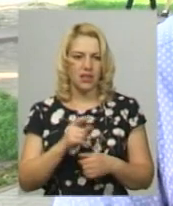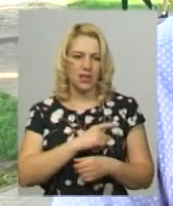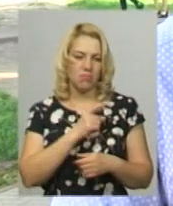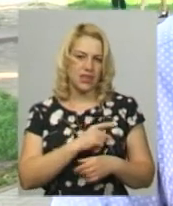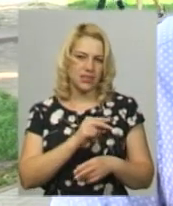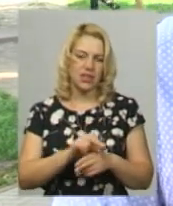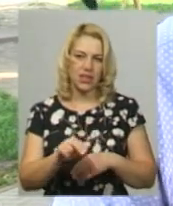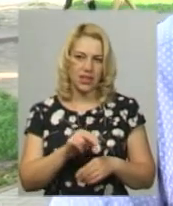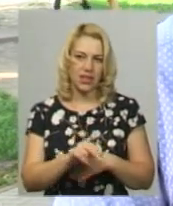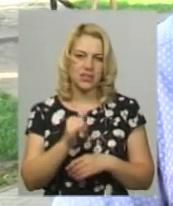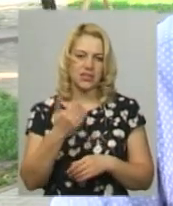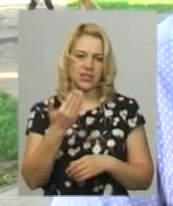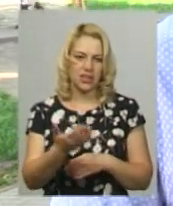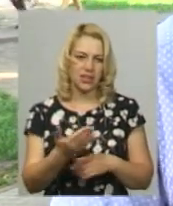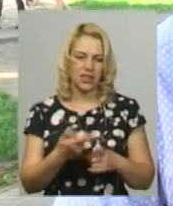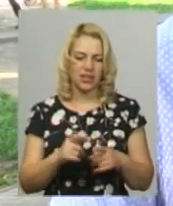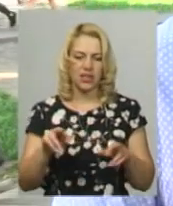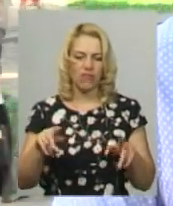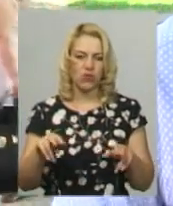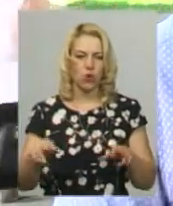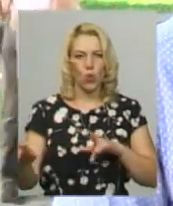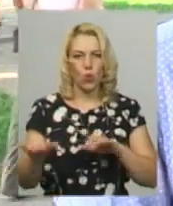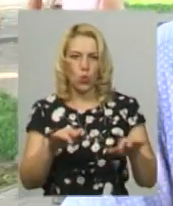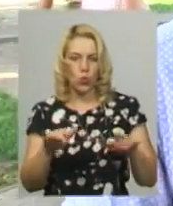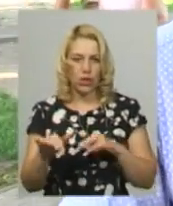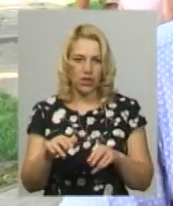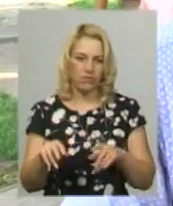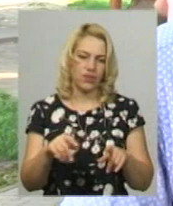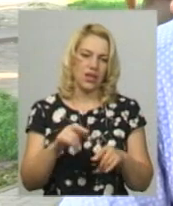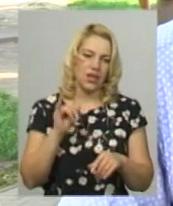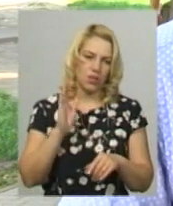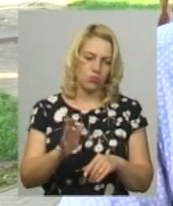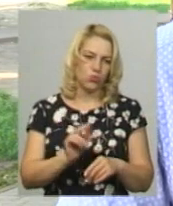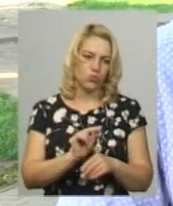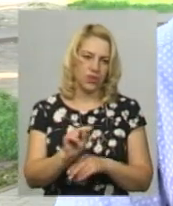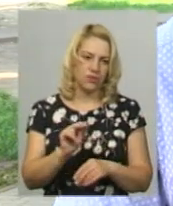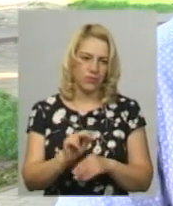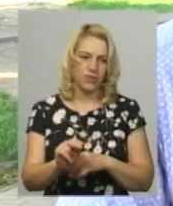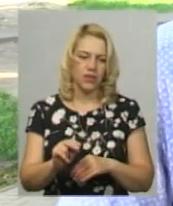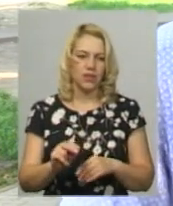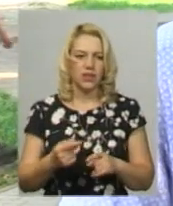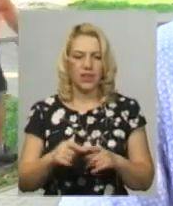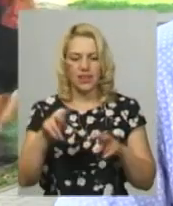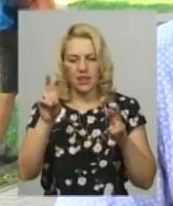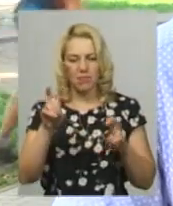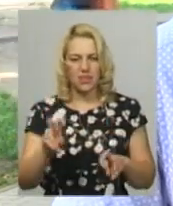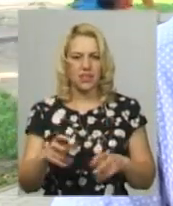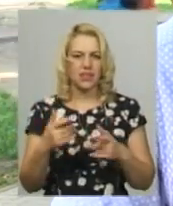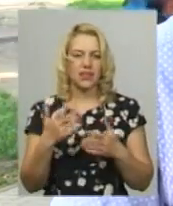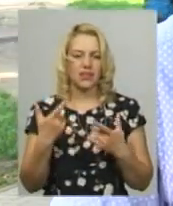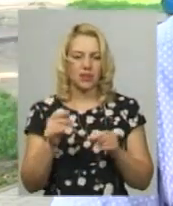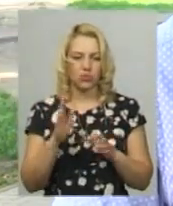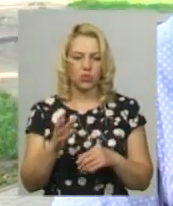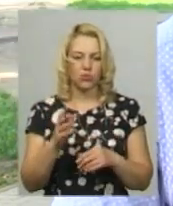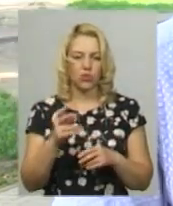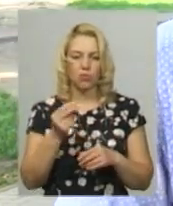-класи з їхніх фольклорних танцювальних рухів, і, відповідно, буде фудкорти тематичні, де ми зможемо покуштувати